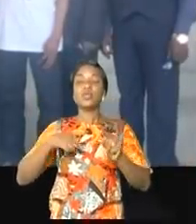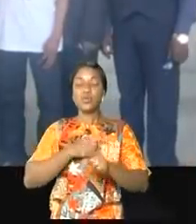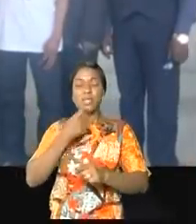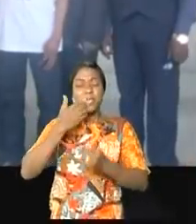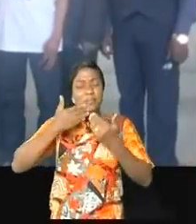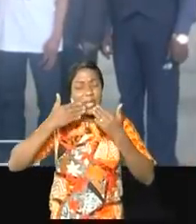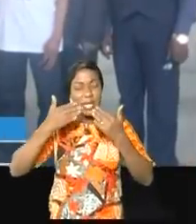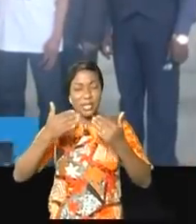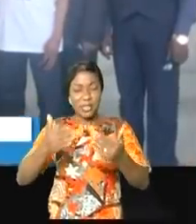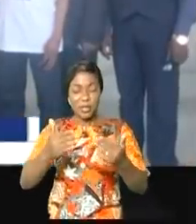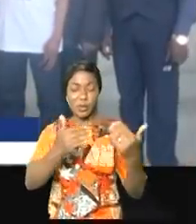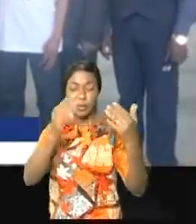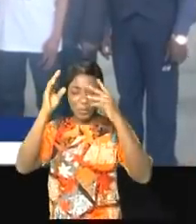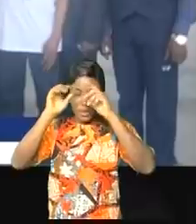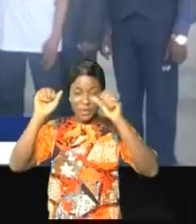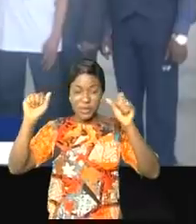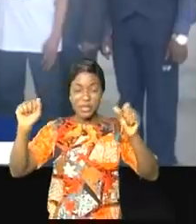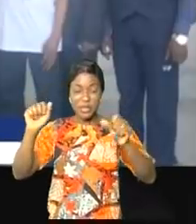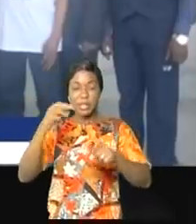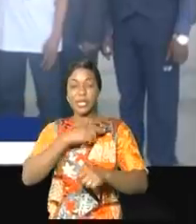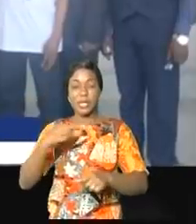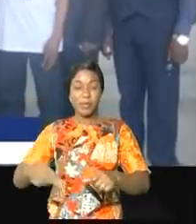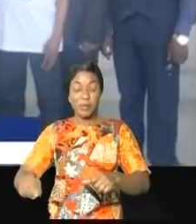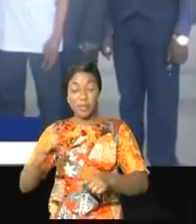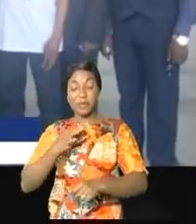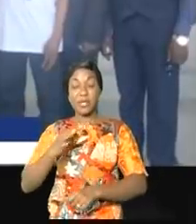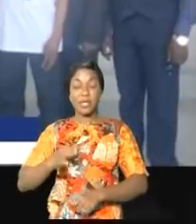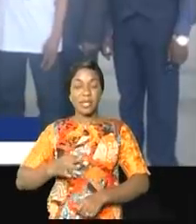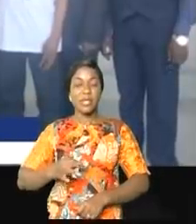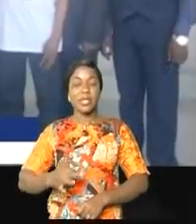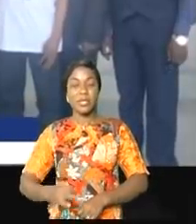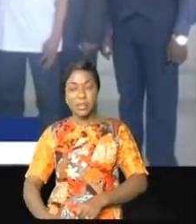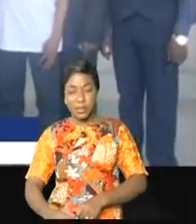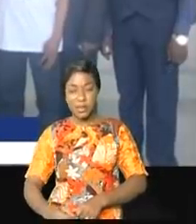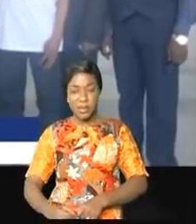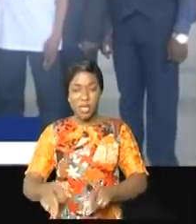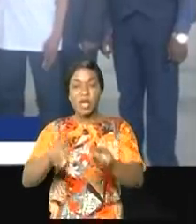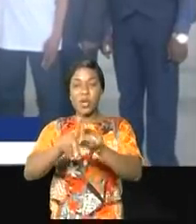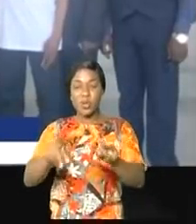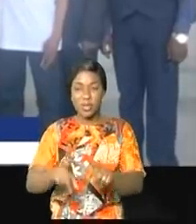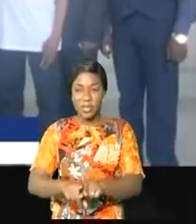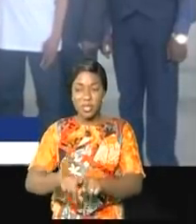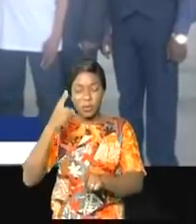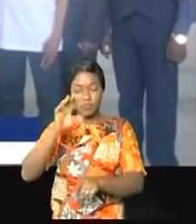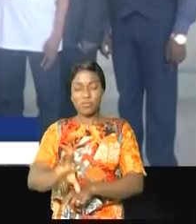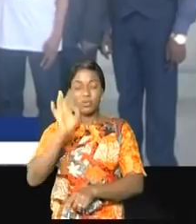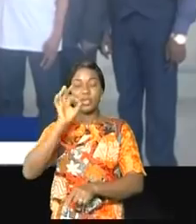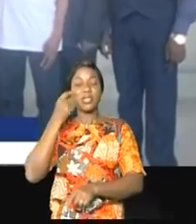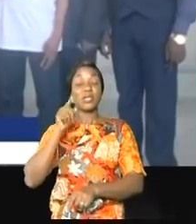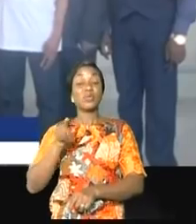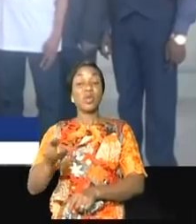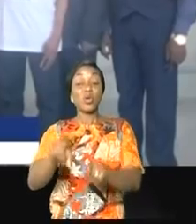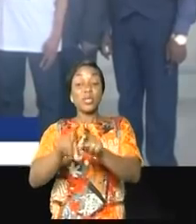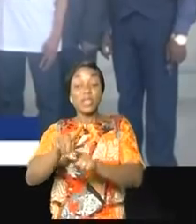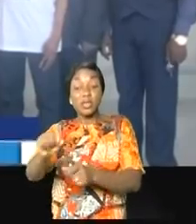Excellence Félix-Antoine Tuseké de Chirombo, président de la République démocratique du Congo, du choix et du soutien